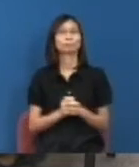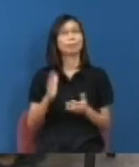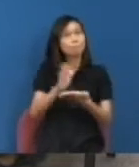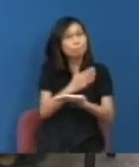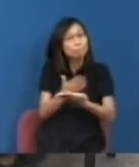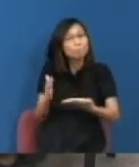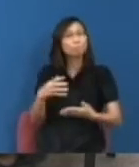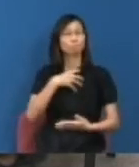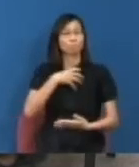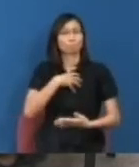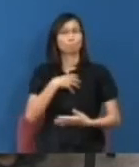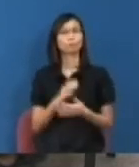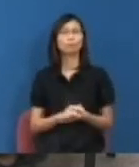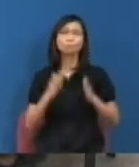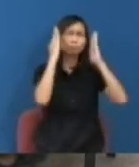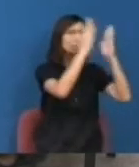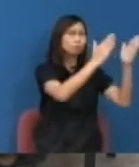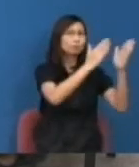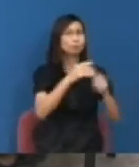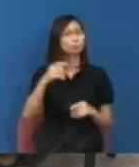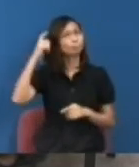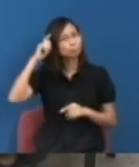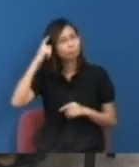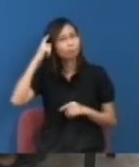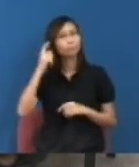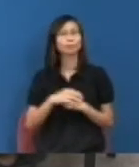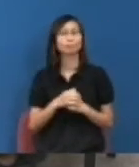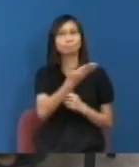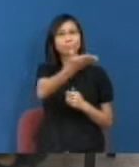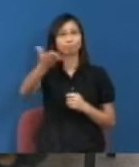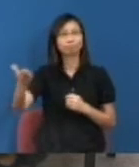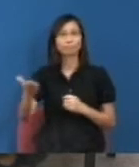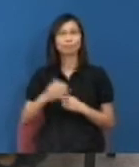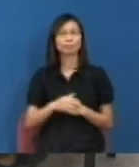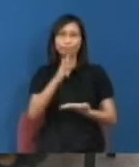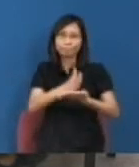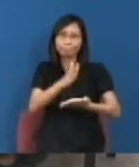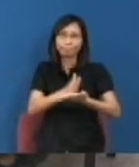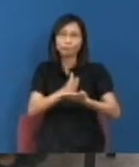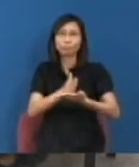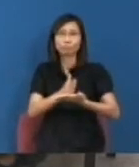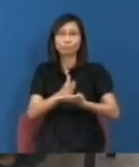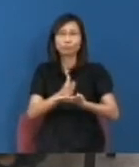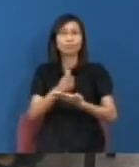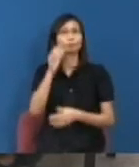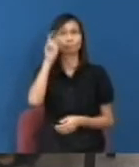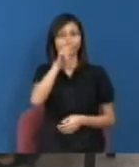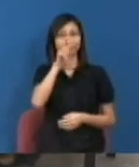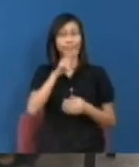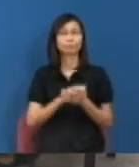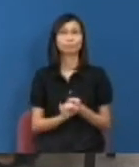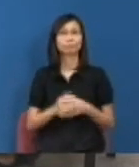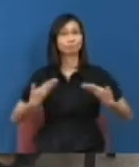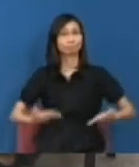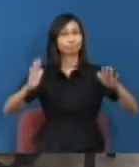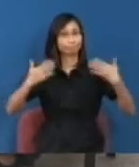透過向左網角度給大家一個不一樣或是一個頗另類的觀點今天